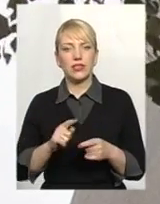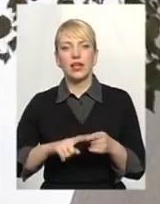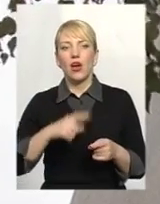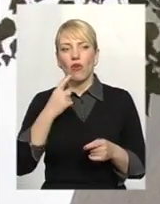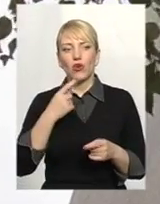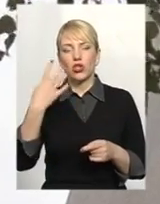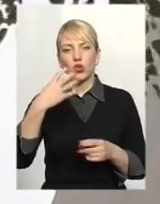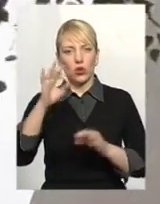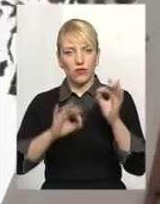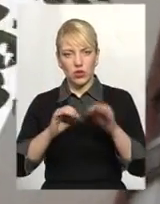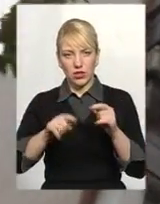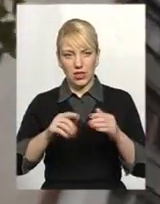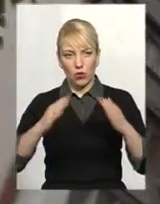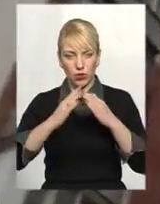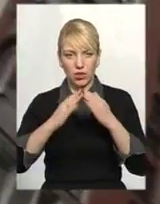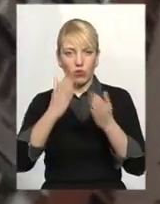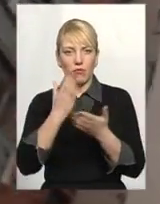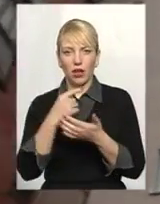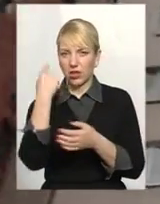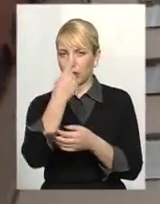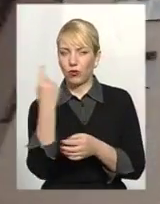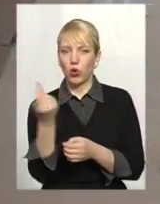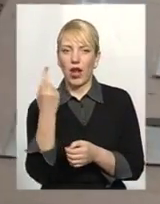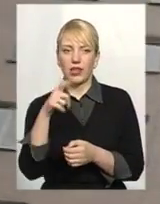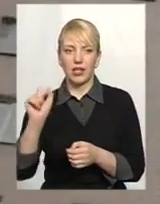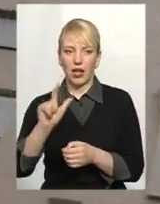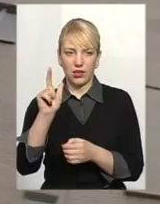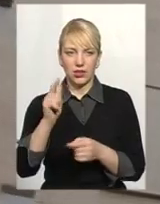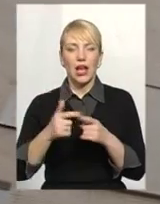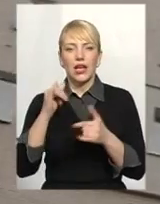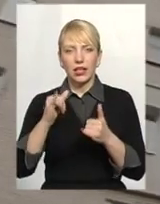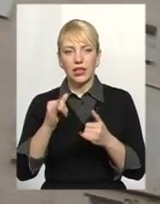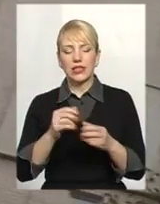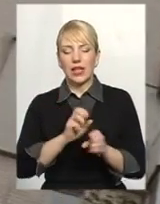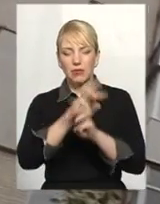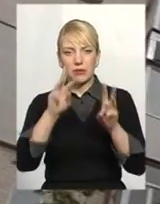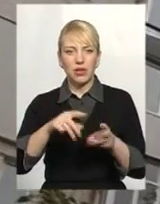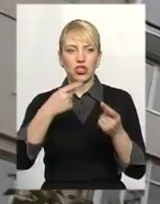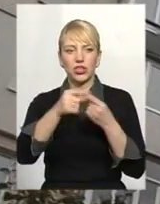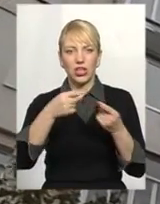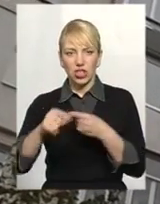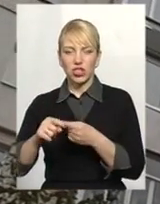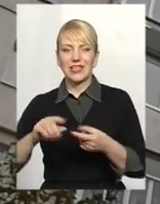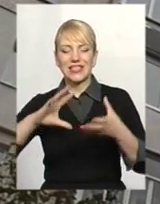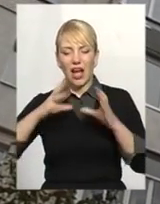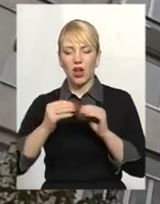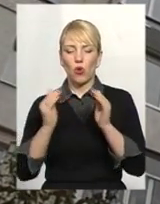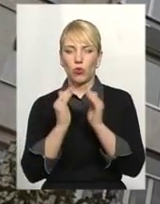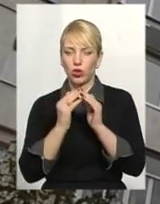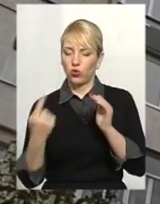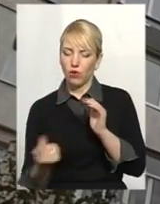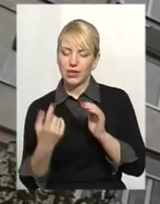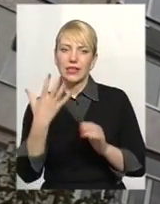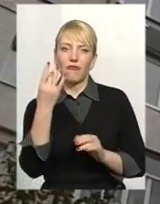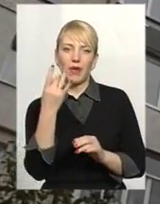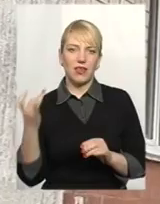тутешньої багатоповерхівки мають індивідуальні пристрої обліку блакитного палива. Забезпечити решту загальнобудинковим лічильником коштує у